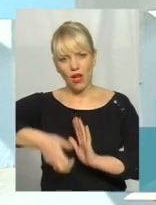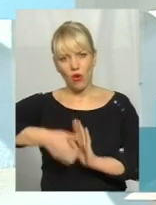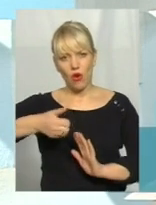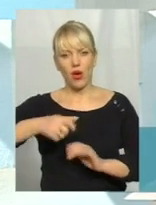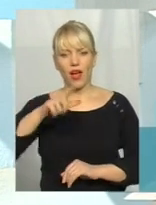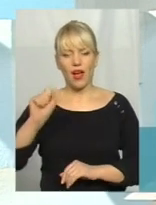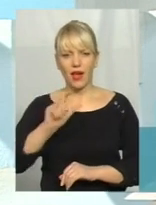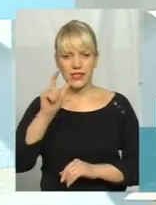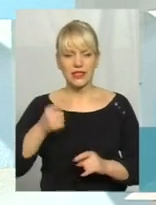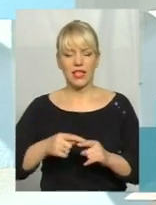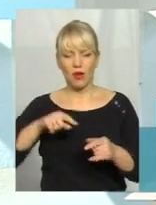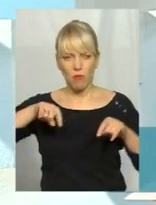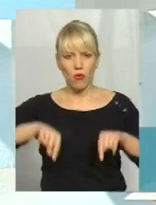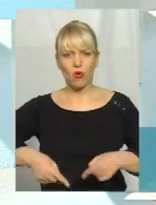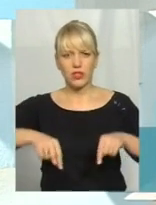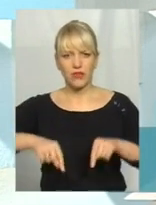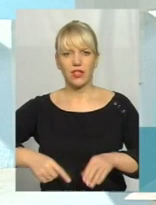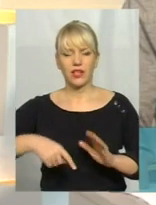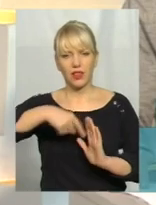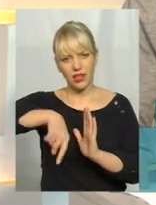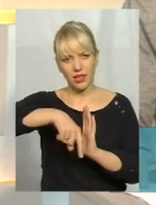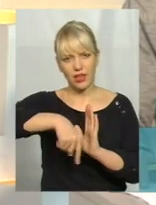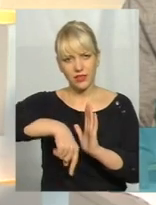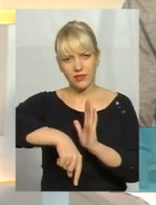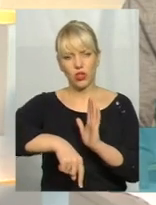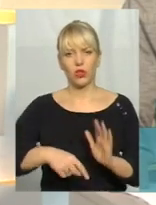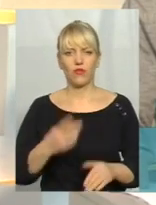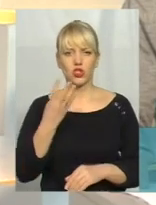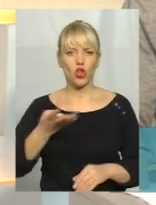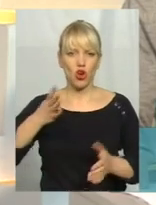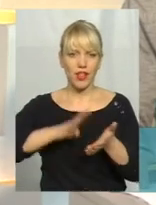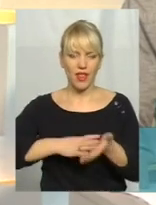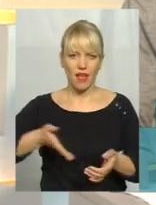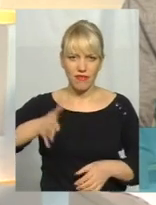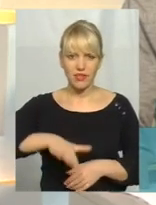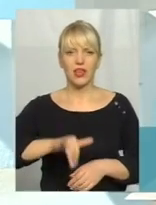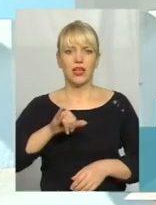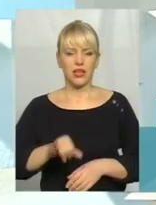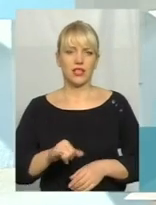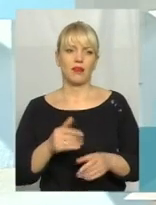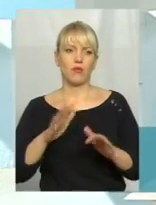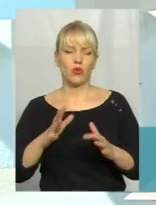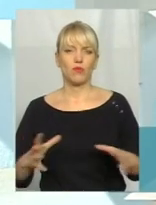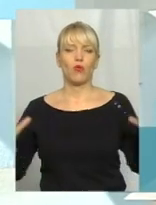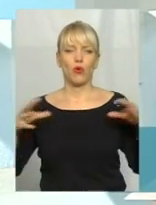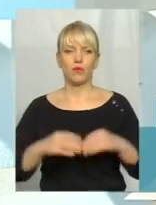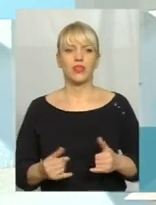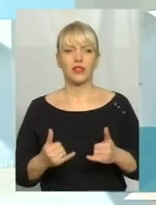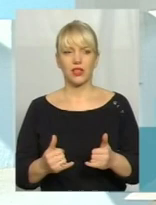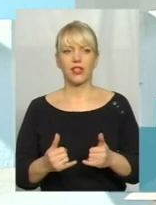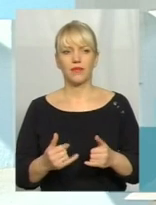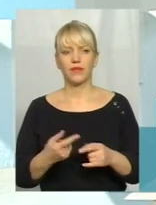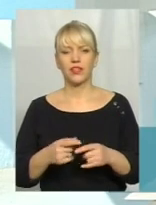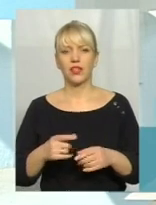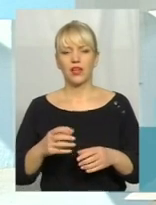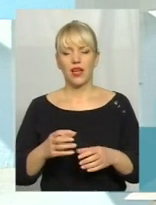49 свердловин в тілі полігону, потім об'єднала це, ну, для громади буде, зрозуміше, в своїй